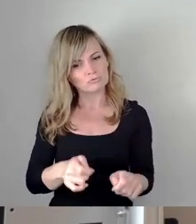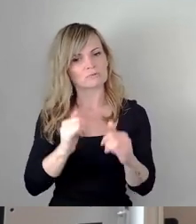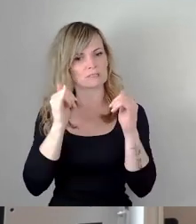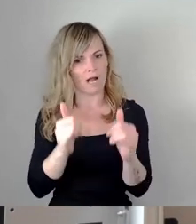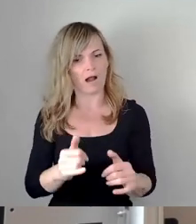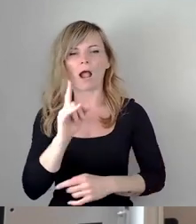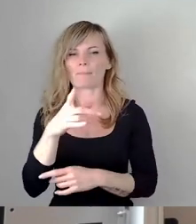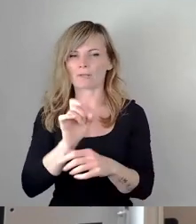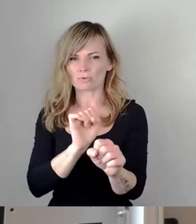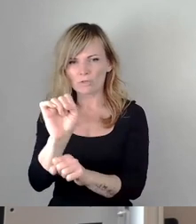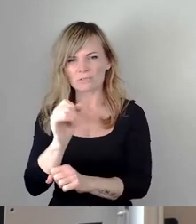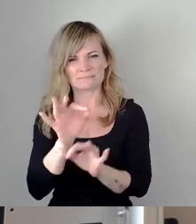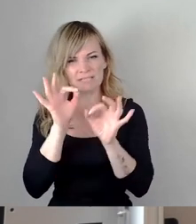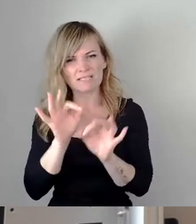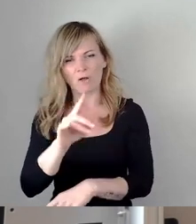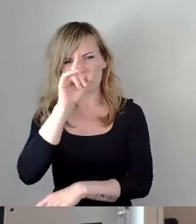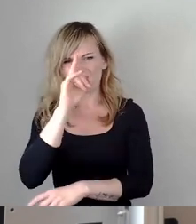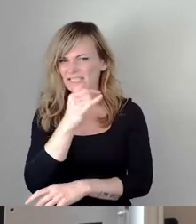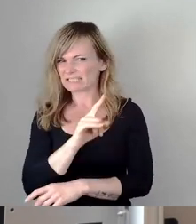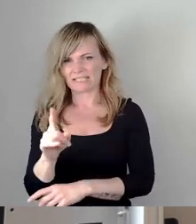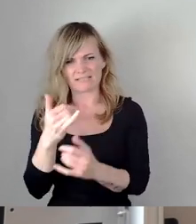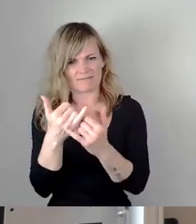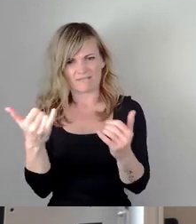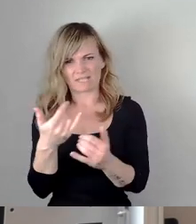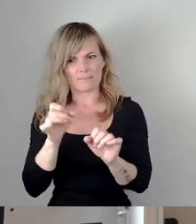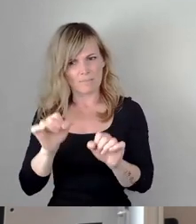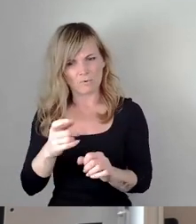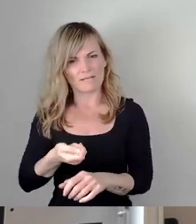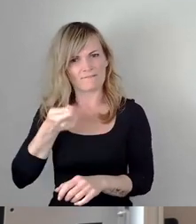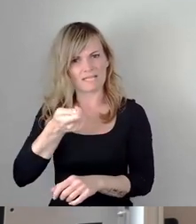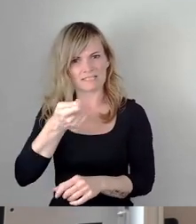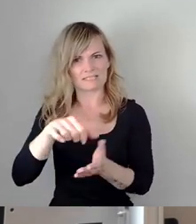nicht, wie wir sie dann alle finanzieren wollen. Und deshalb